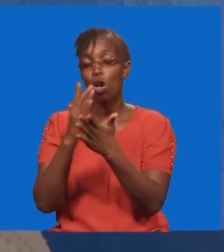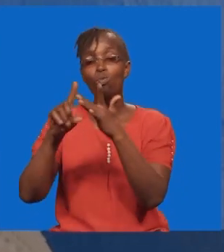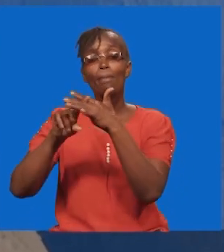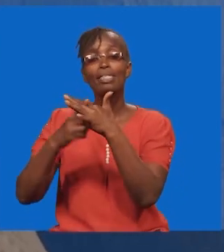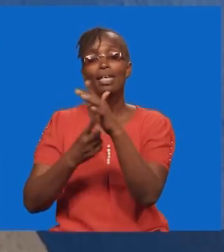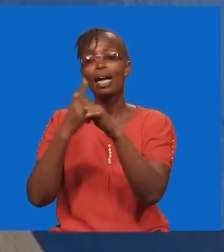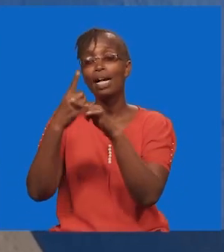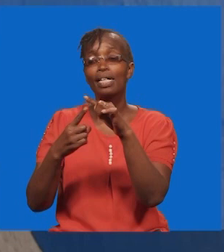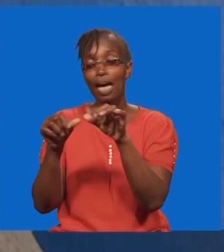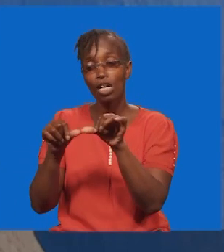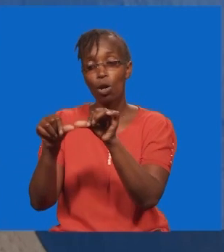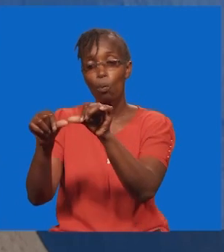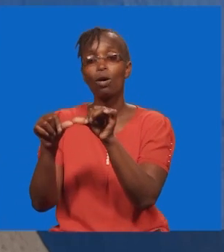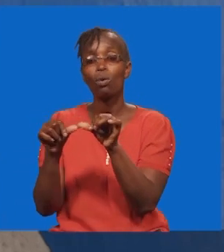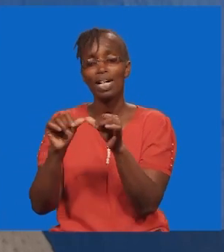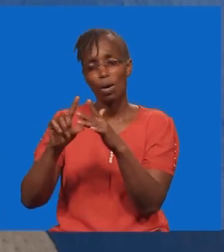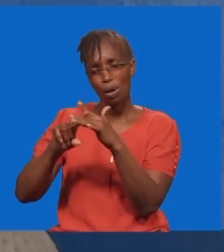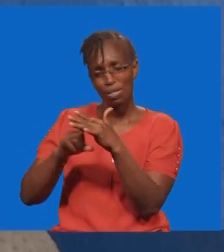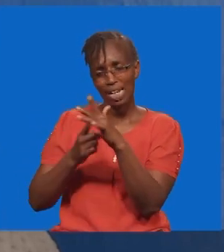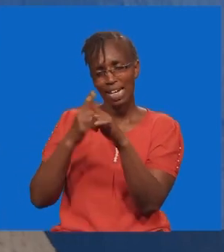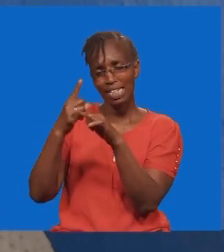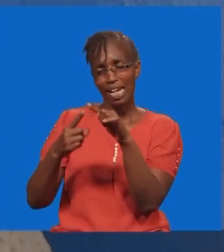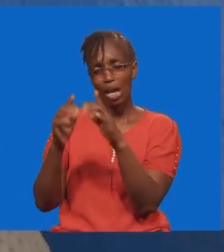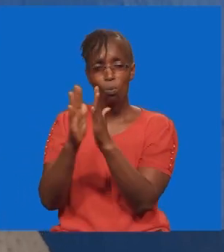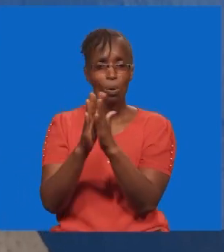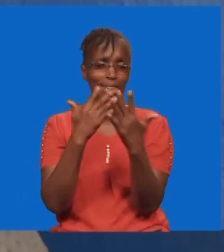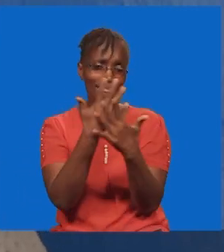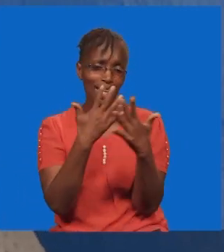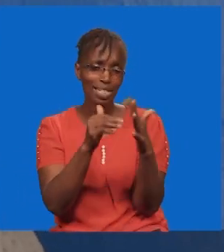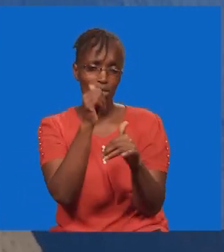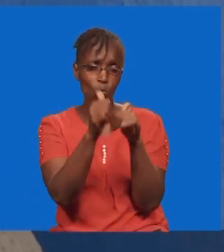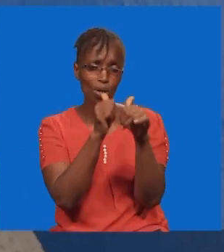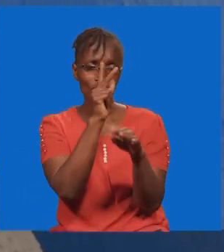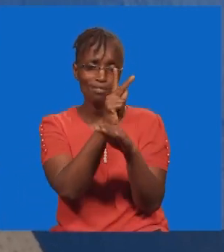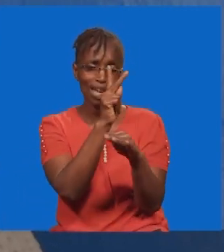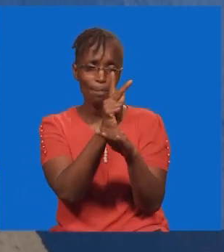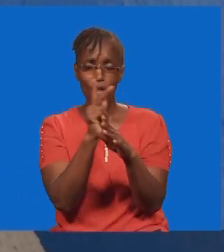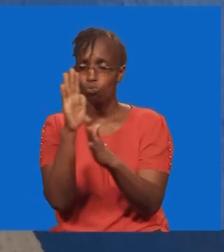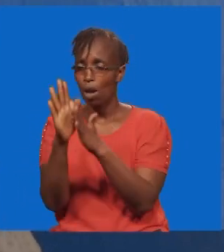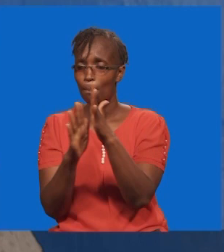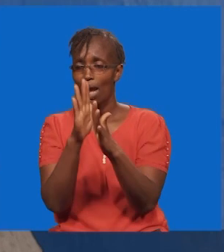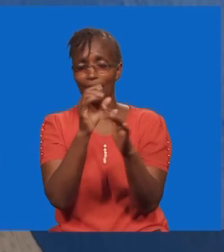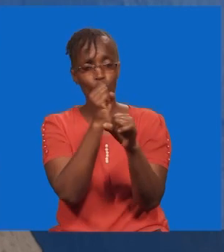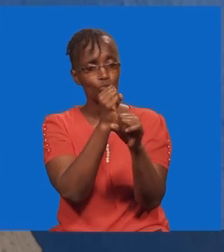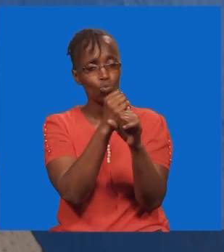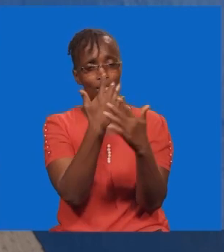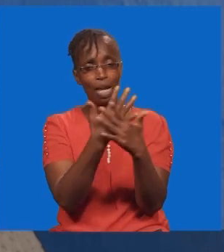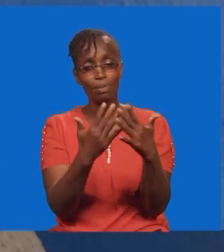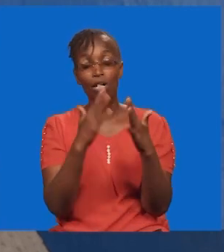mwaka na tunaendelea na mwaka. Na tumeanza mwaka, tukiwa na mambo ambayo, tume yaweka, tume kusundia.